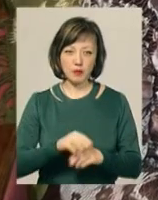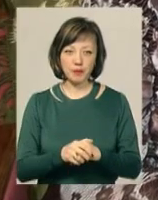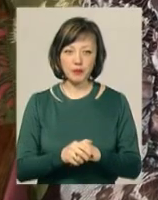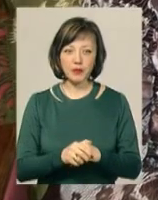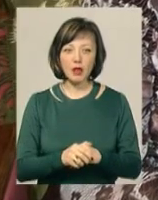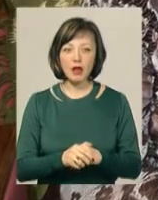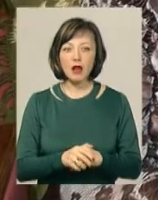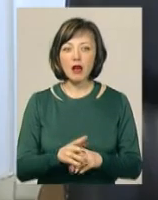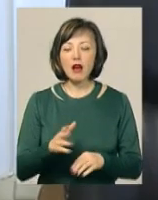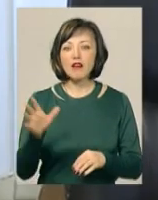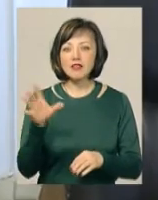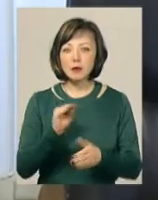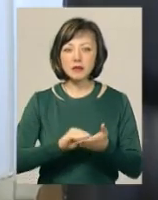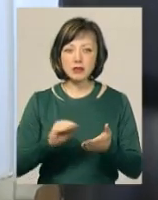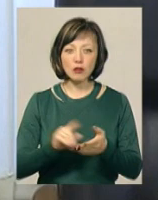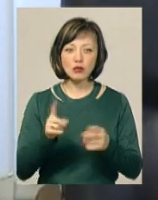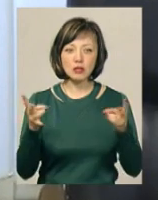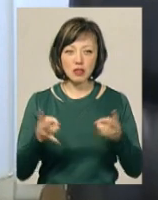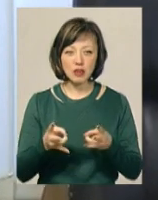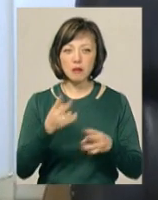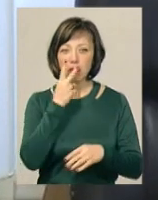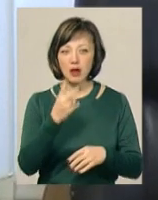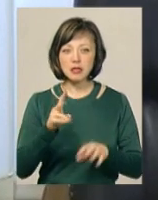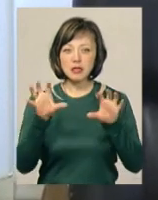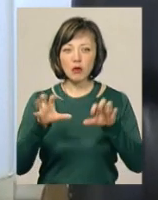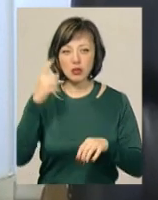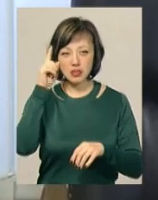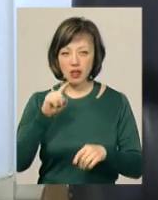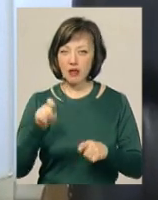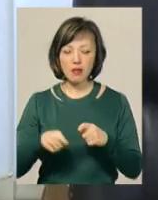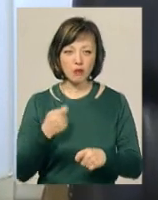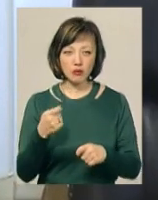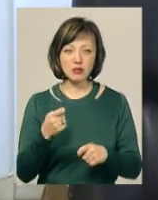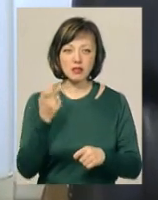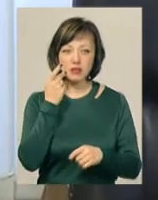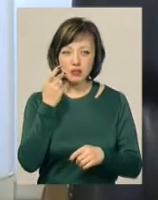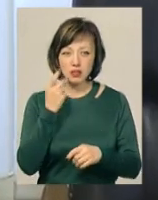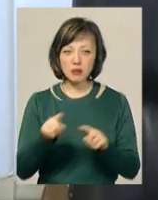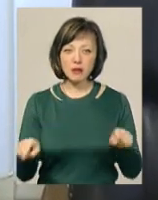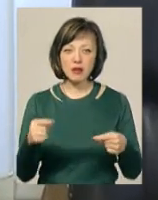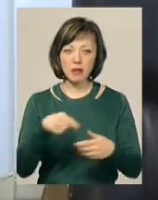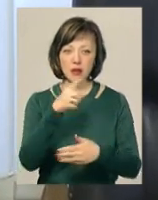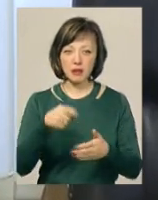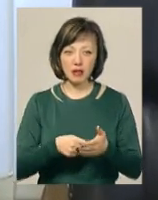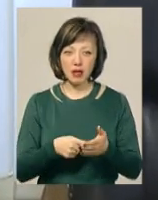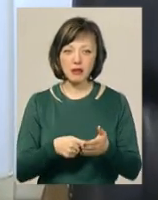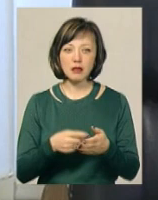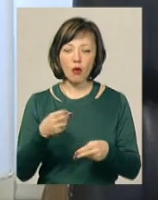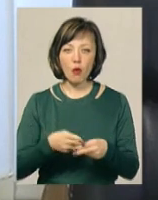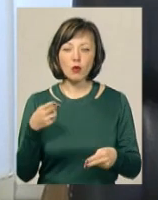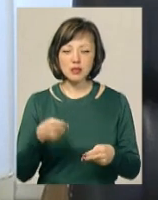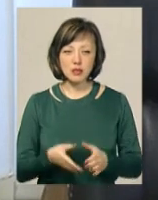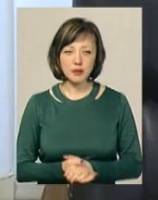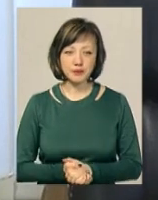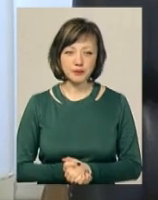все, що треба, що бачила, тим більше, що вона і закону знала, вона їх не порушувала. Вона завжди піднімала питання, такі гості